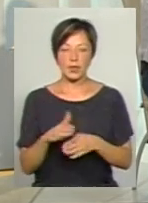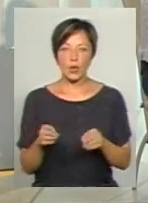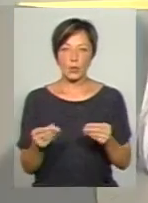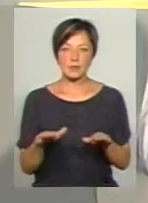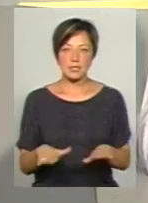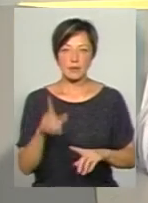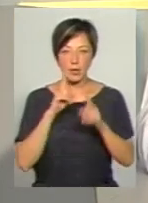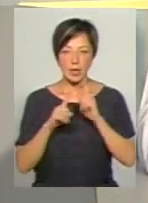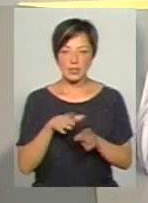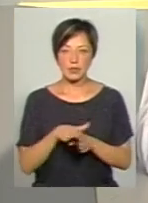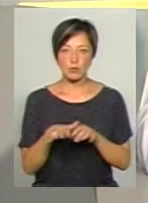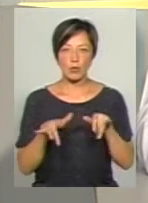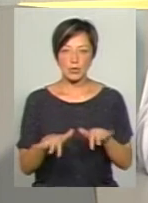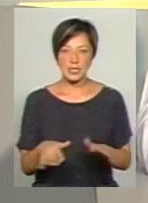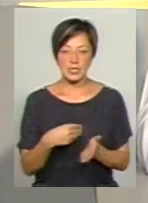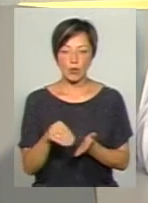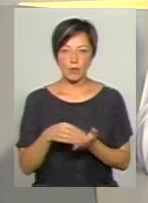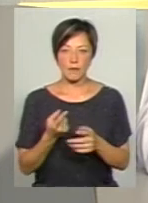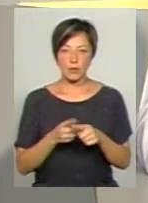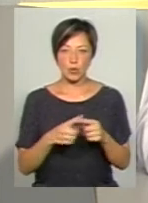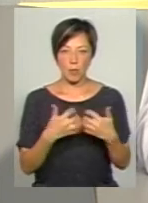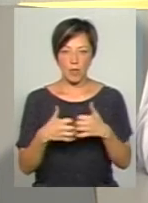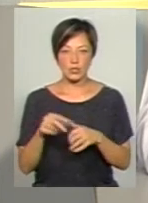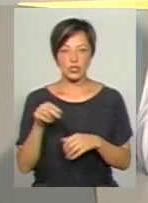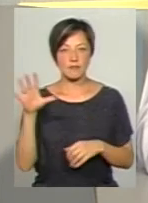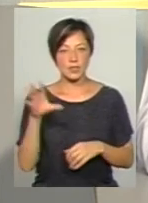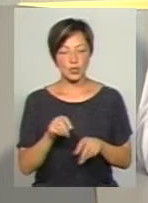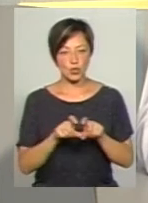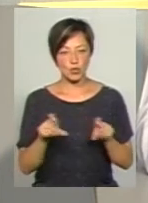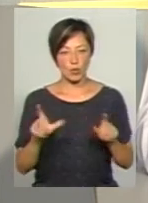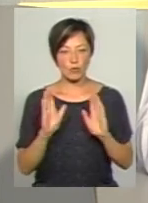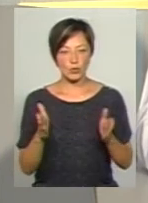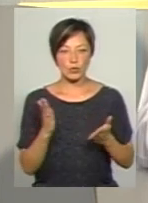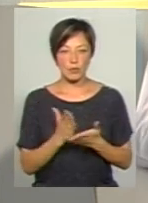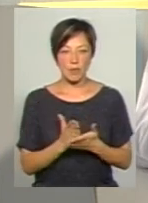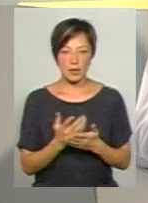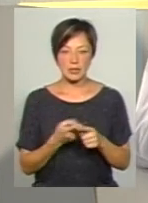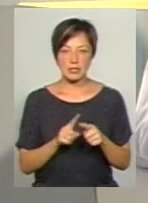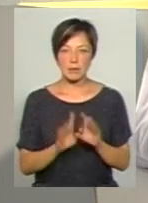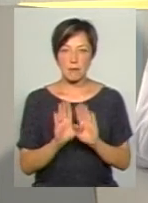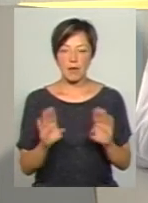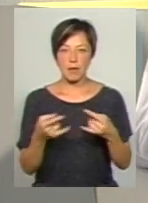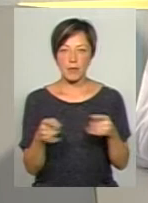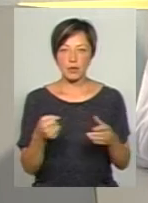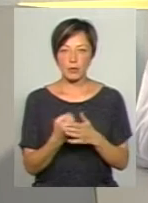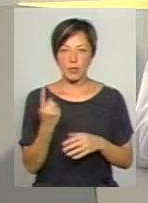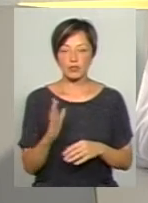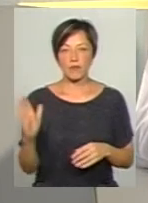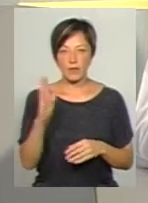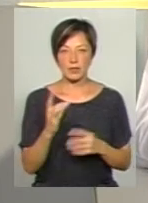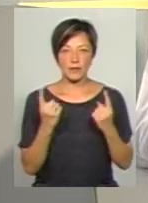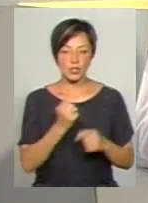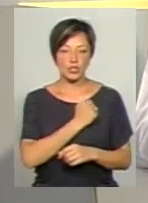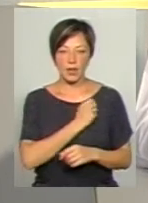радами, на сьогодні здійснюється процес закупівлі цього обладнання. Чи всі школи будуть мати, власне, ці меблі до 1 вересня? Ну, на